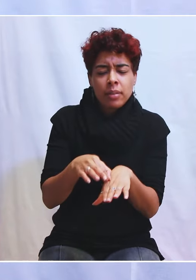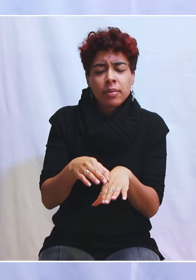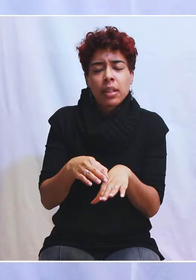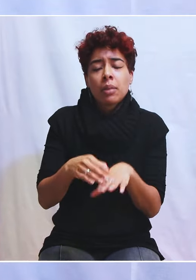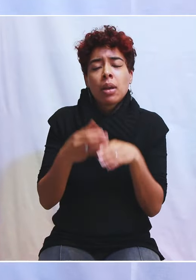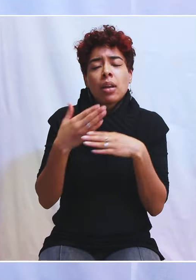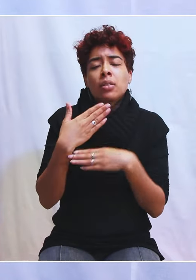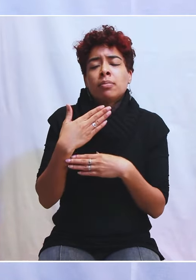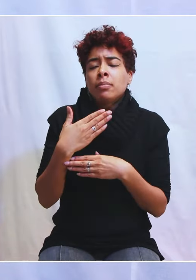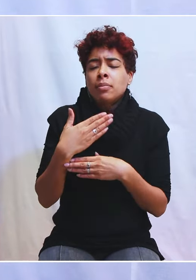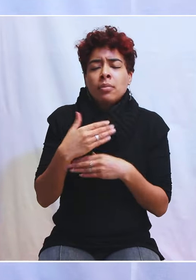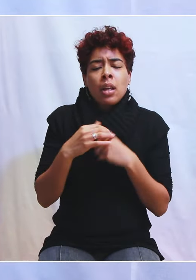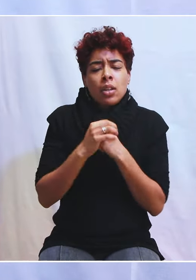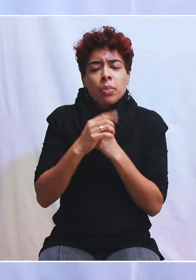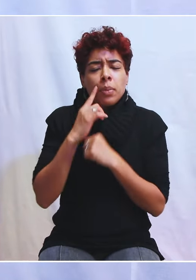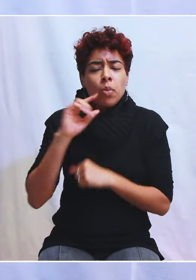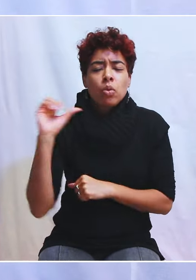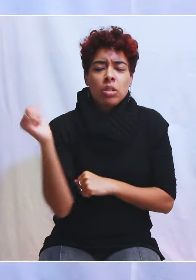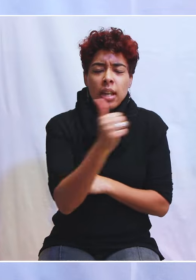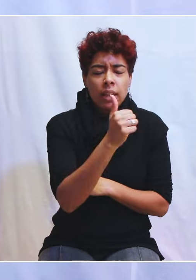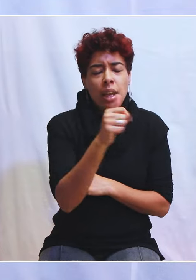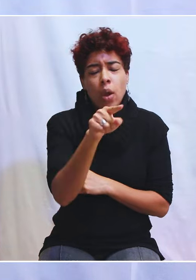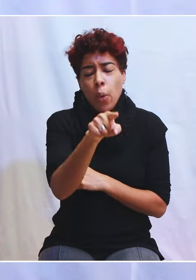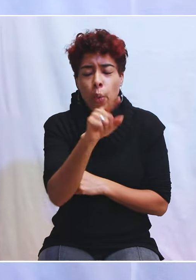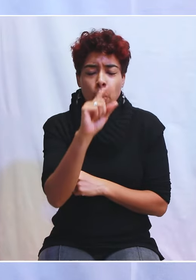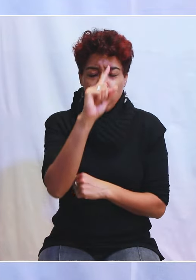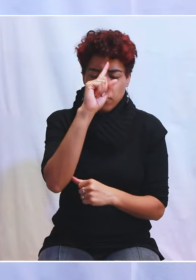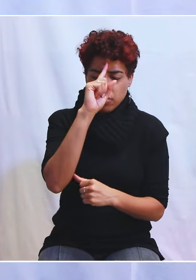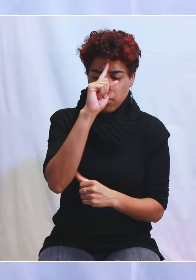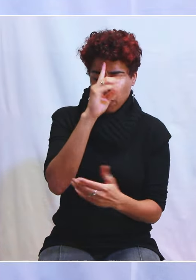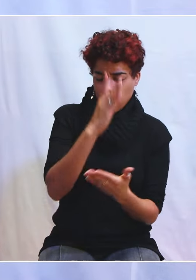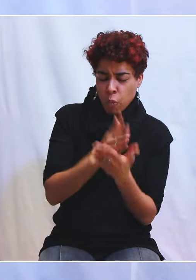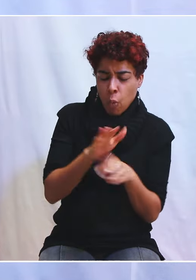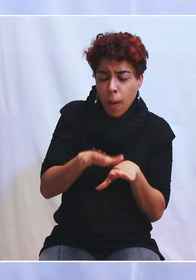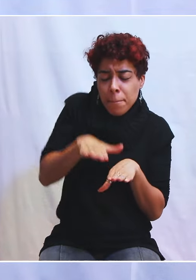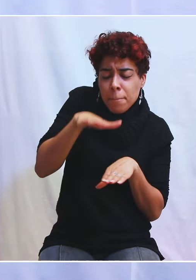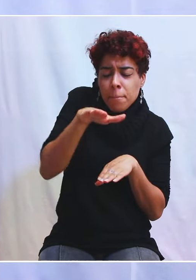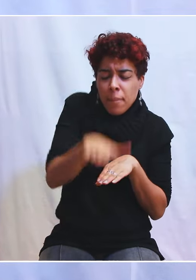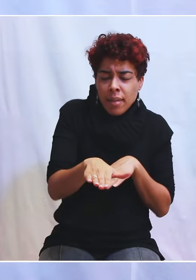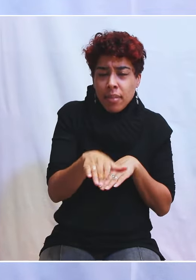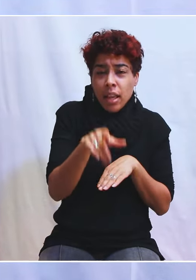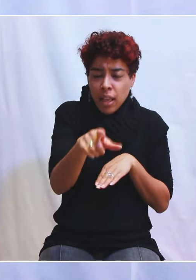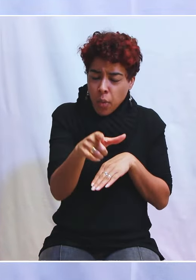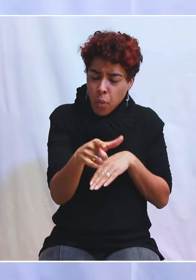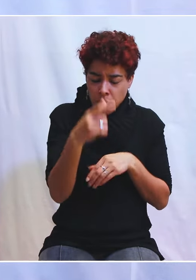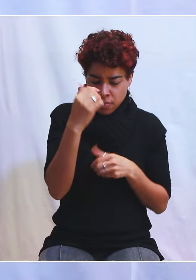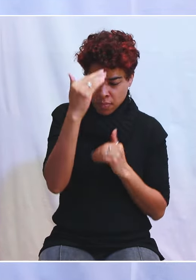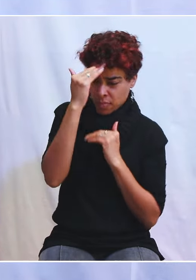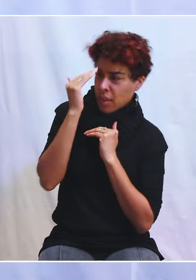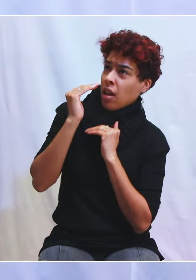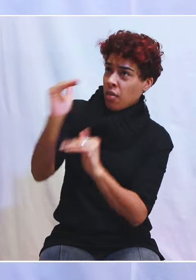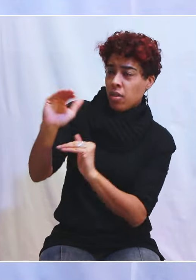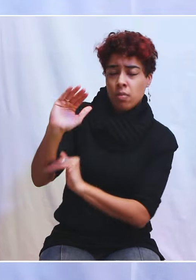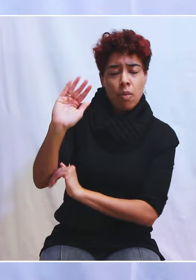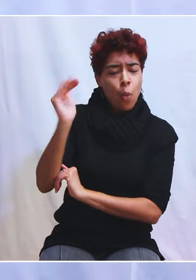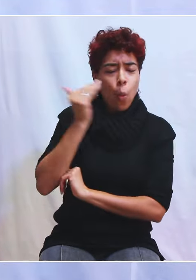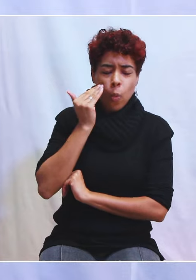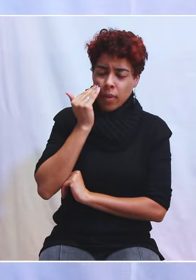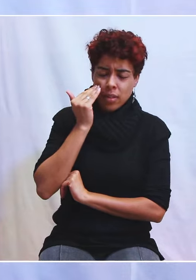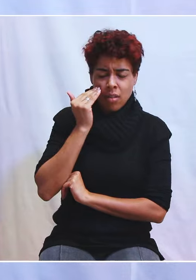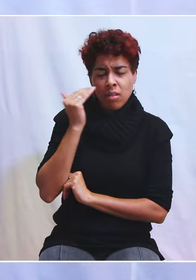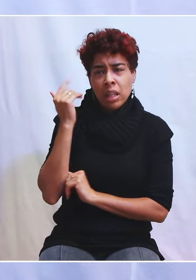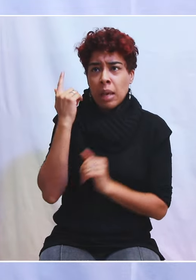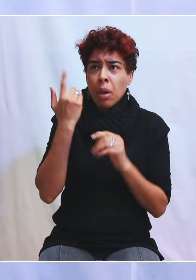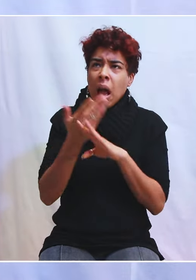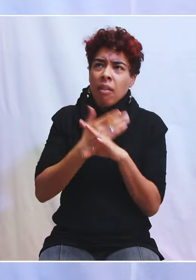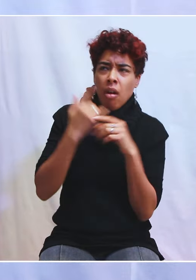cette vidéo, Seigneur, qui sont en train, Seigneur, de faire des pas de foi, Seigneur, eh bien, puisse, Seigneur, marcher avec assurance, dans l'obéissance, sans